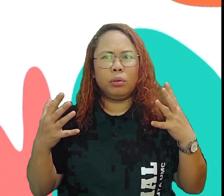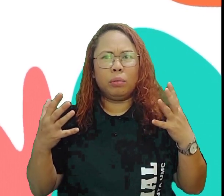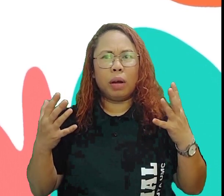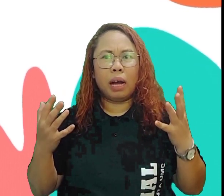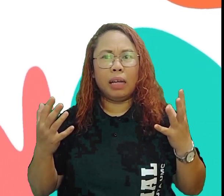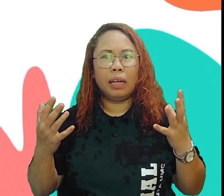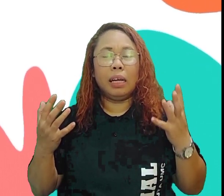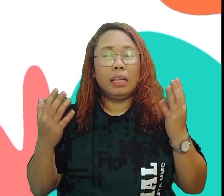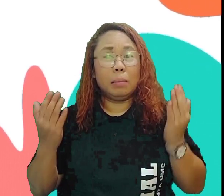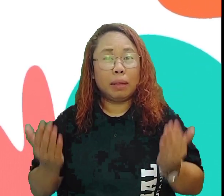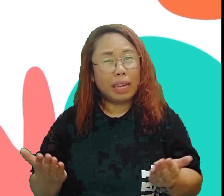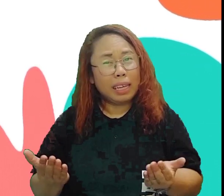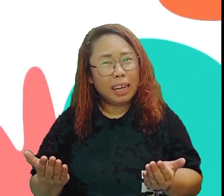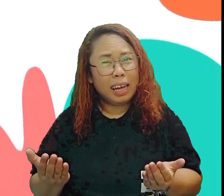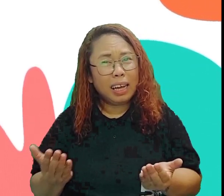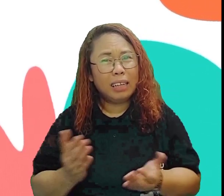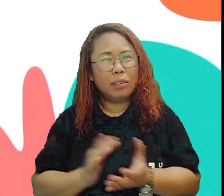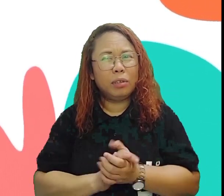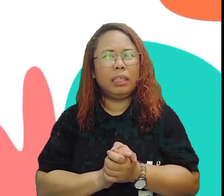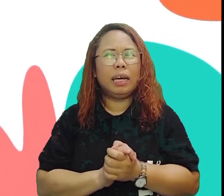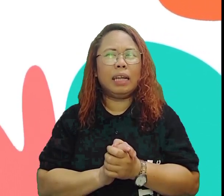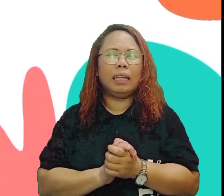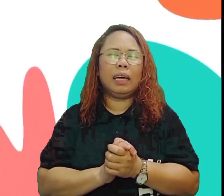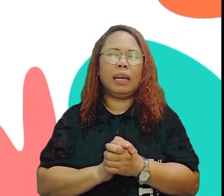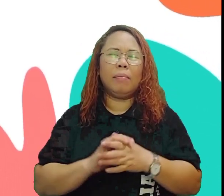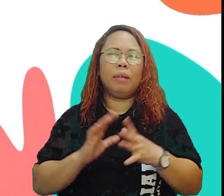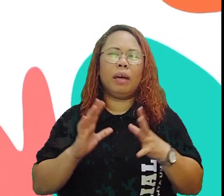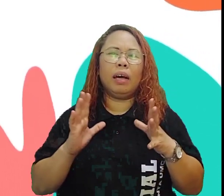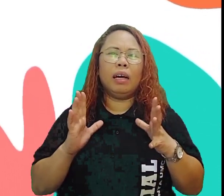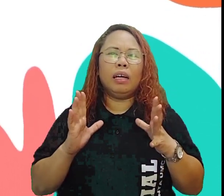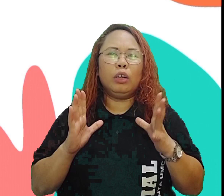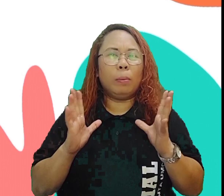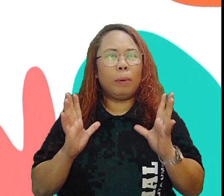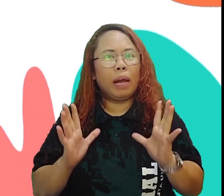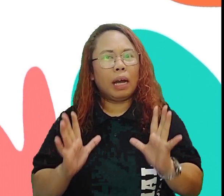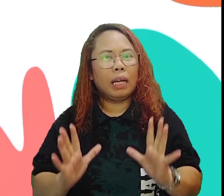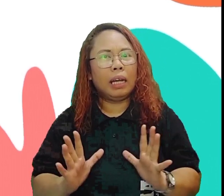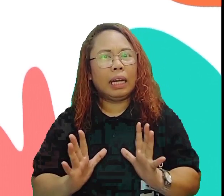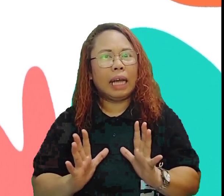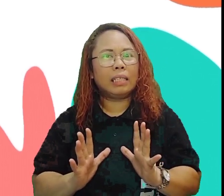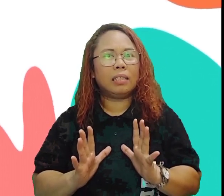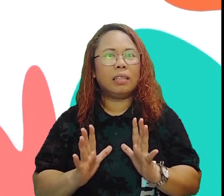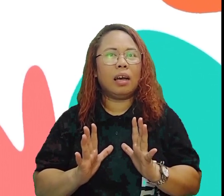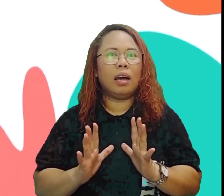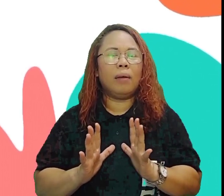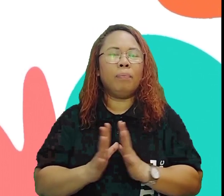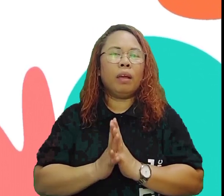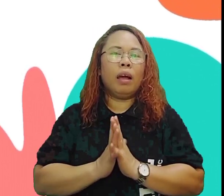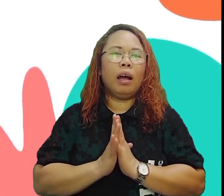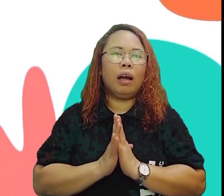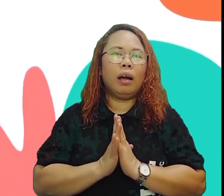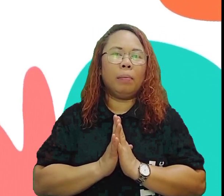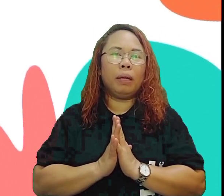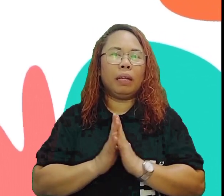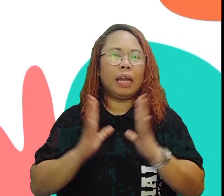Yung mga matay na, hindi natin alam na gila pala ang kanilang last na